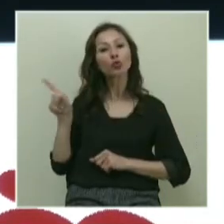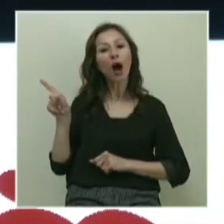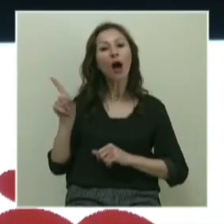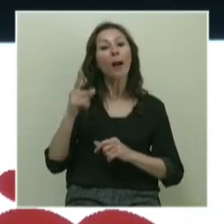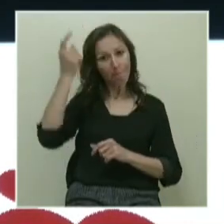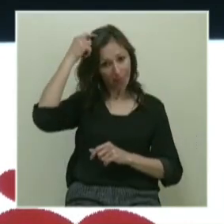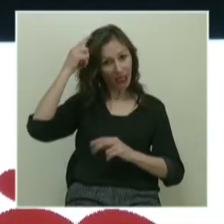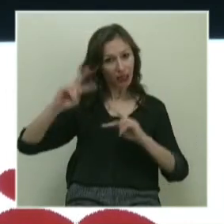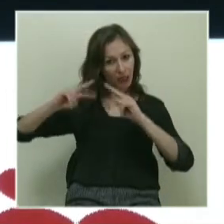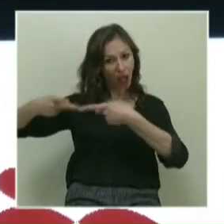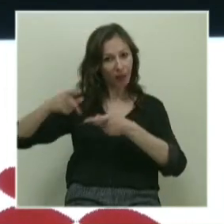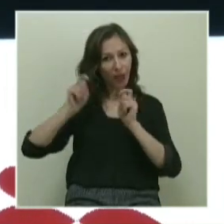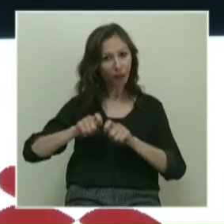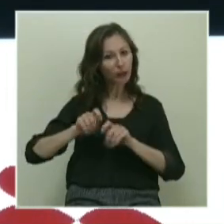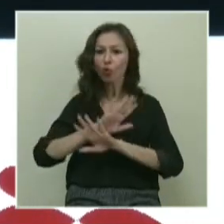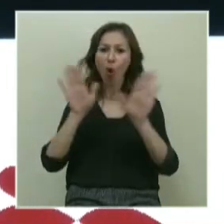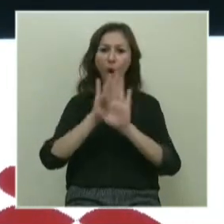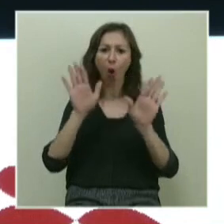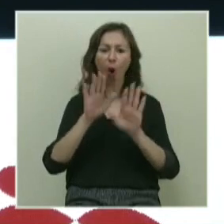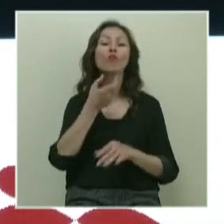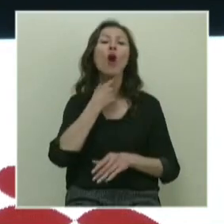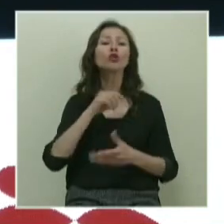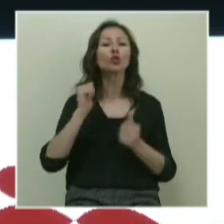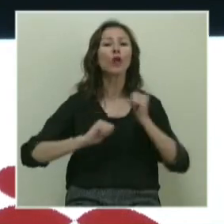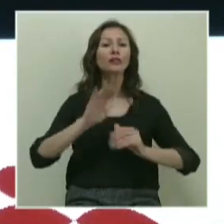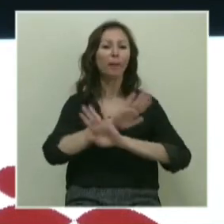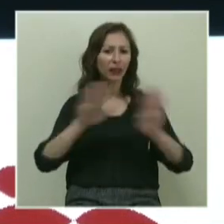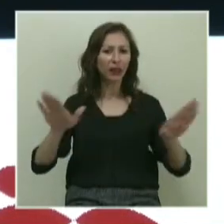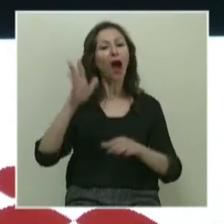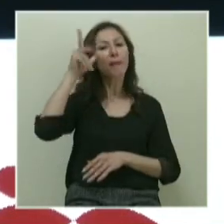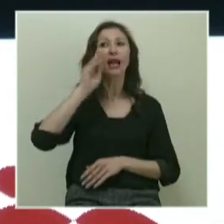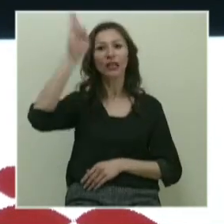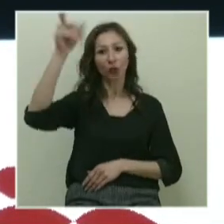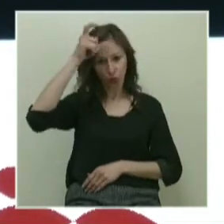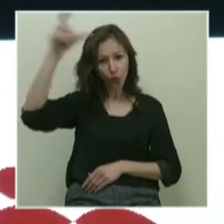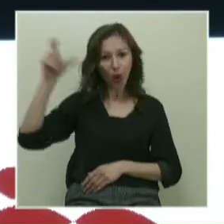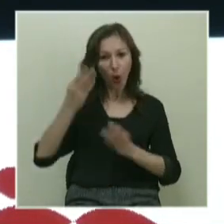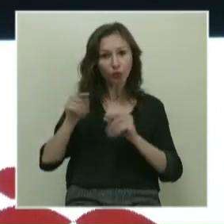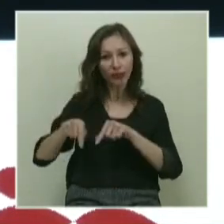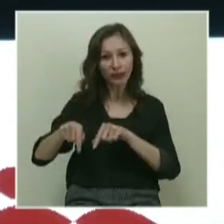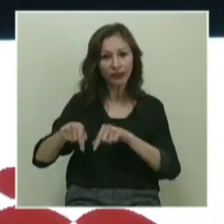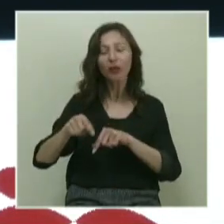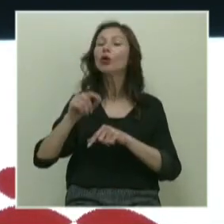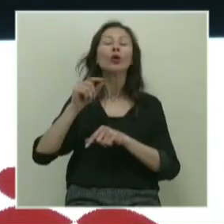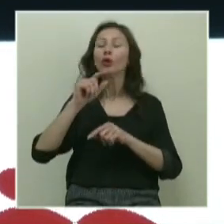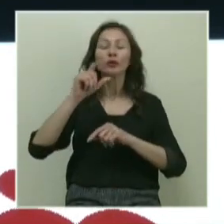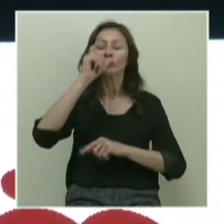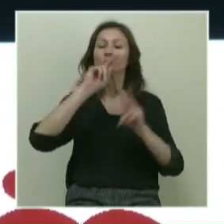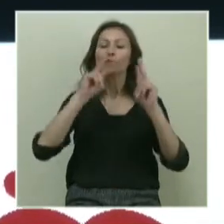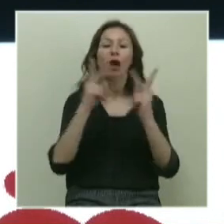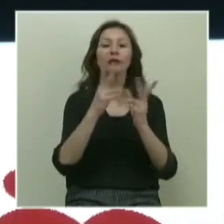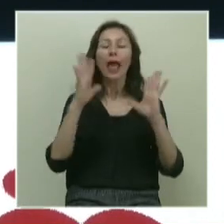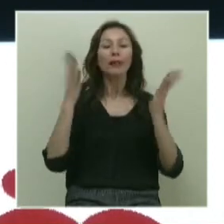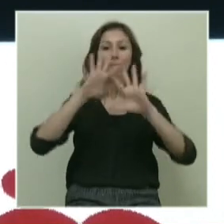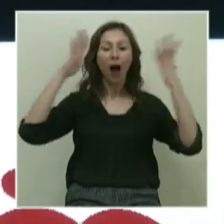beyin nakli mi yapıldı? Yoo. Boğaziçi Üniversitesi bitti, Amerika'ya gitti. Türkiye'de olsaydı Alper Bozkurt dünyanın en parlak 10 beyninden